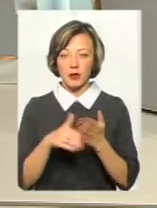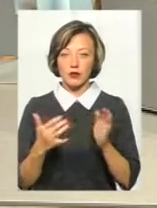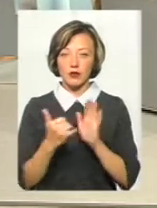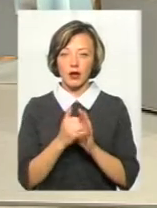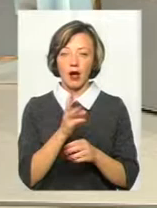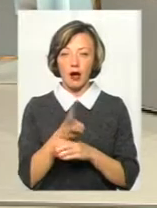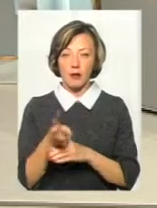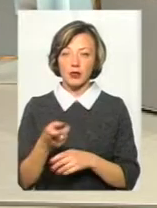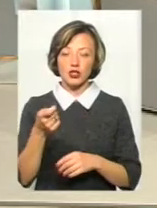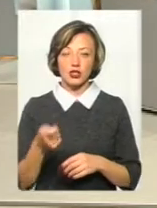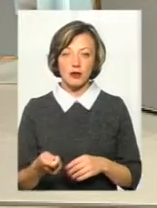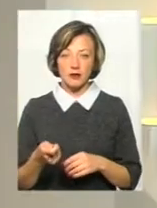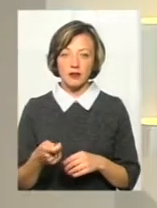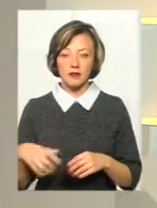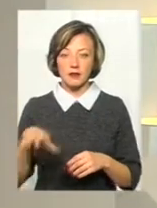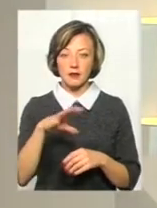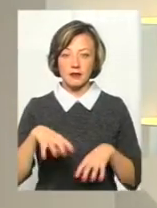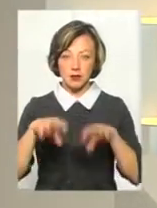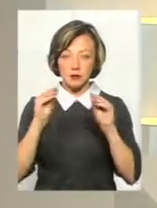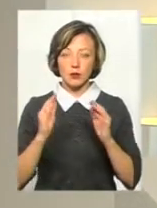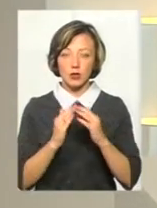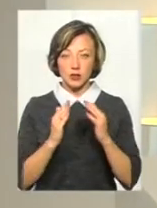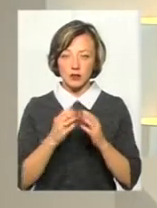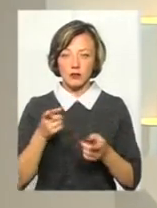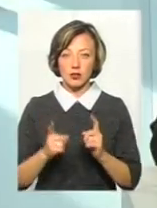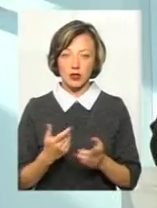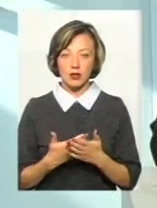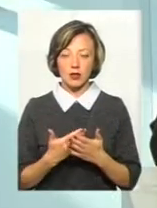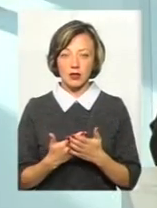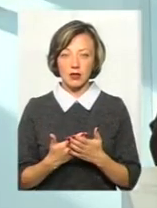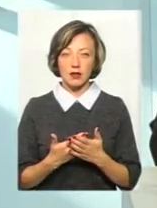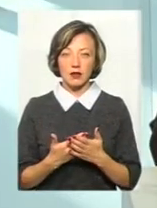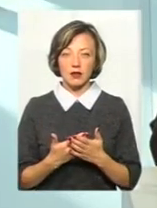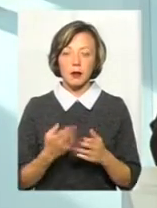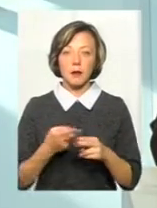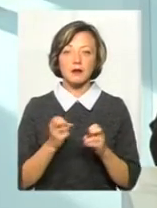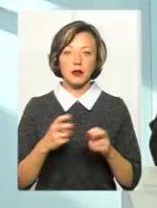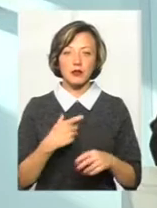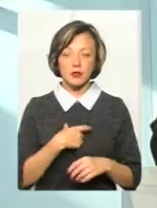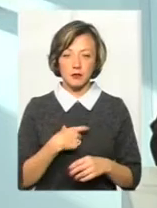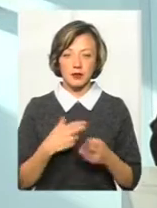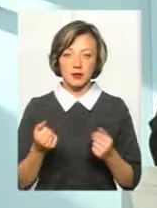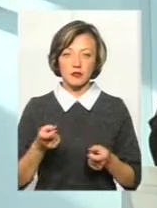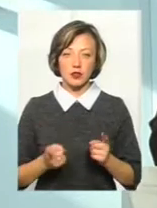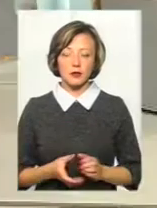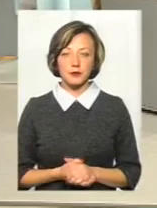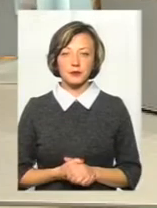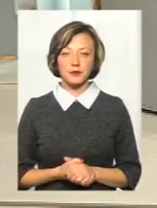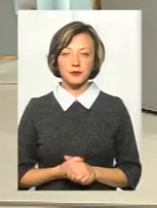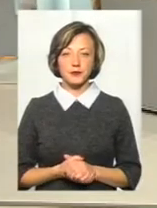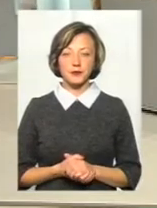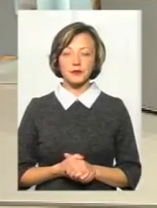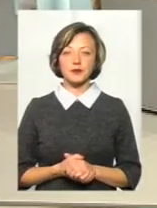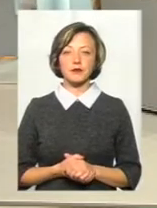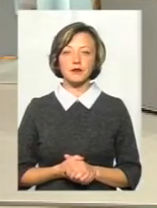відеокамери, нам дешевше це ставити всім будинком. Звичайно. Якось убезпечувати себе. Звичайно. Звичайно,